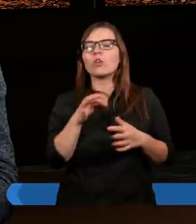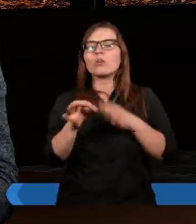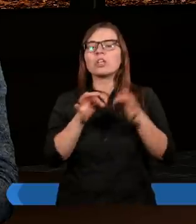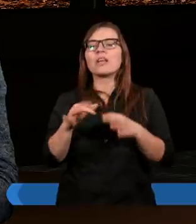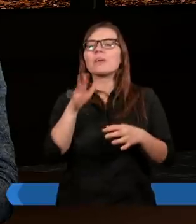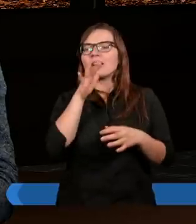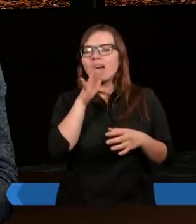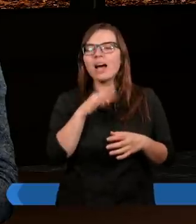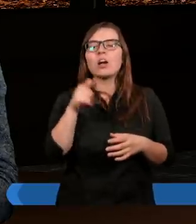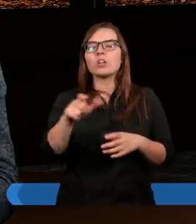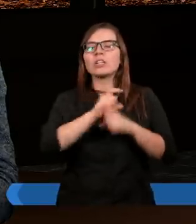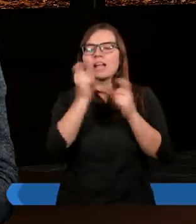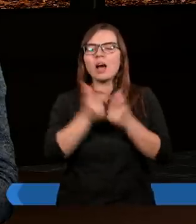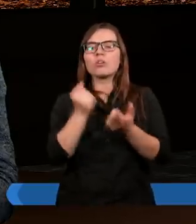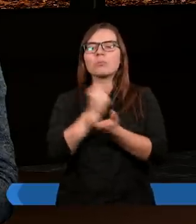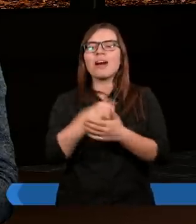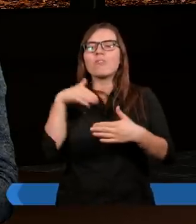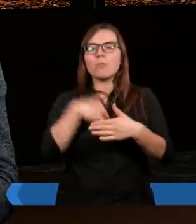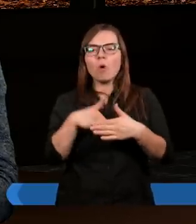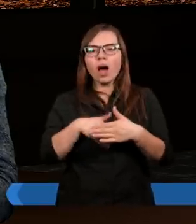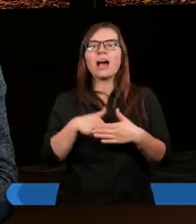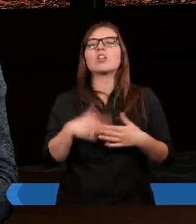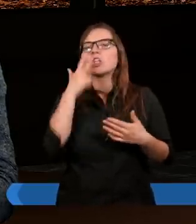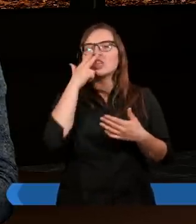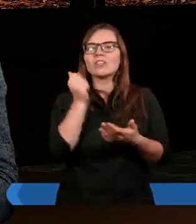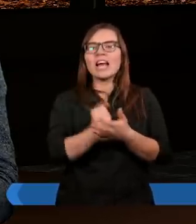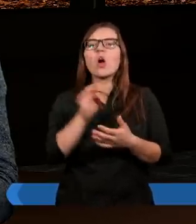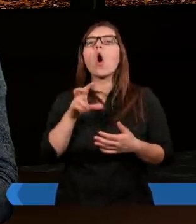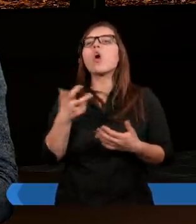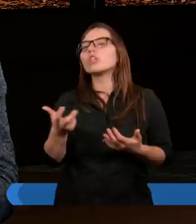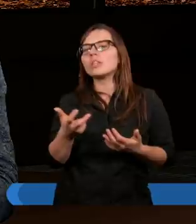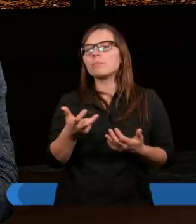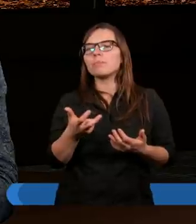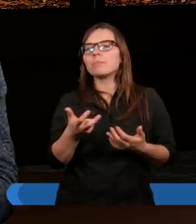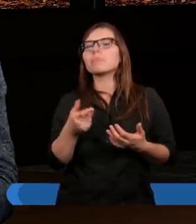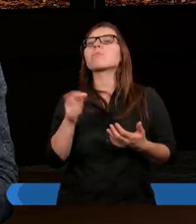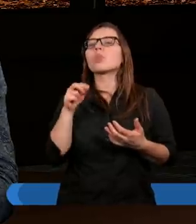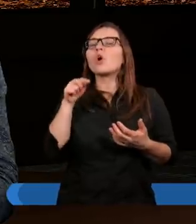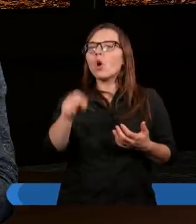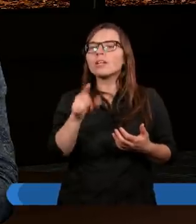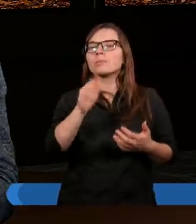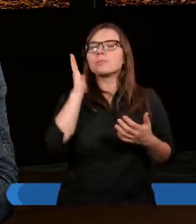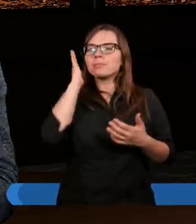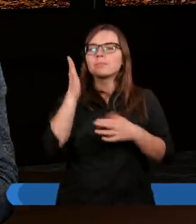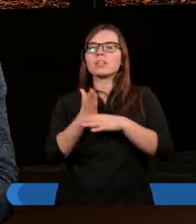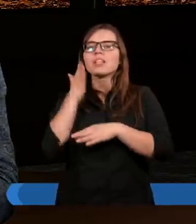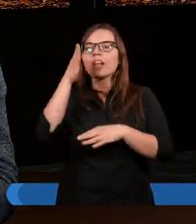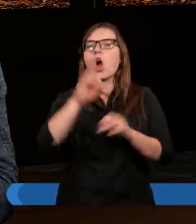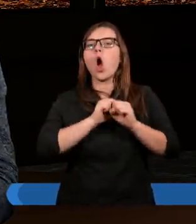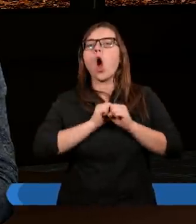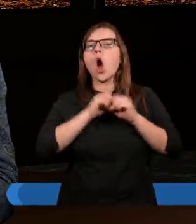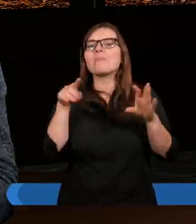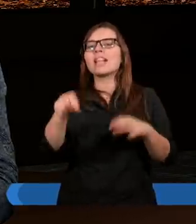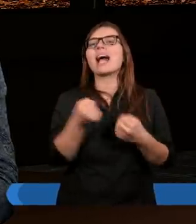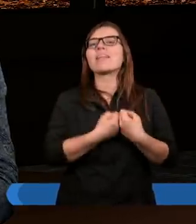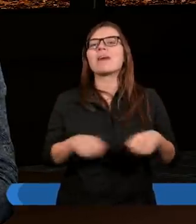Izraelu, całą osnową prawo moralne, świadczyło o czym? Że będzie w przyszłości objawiona ta